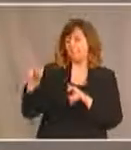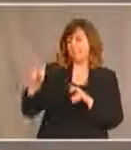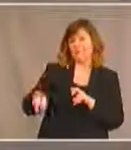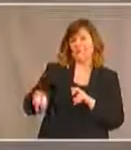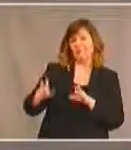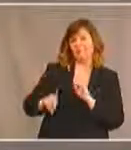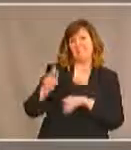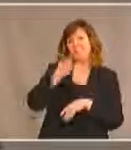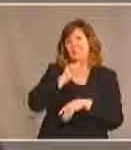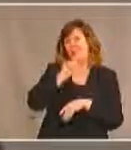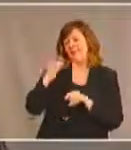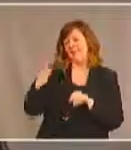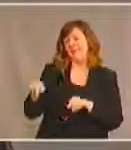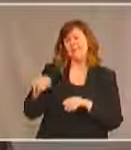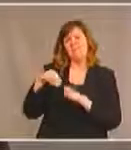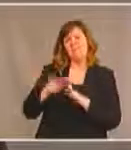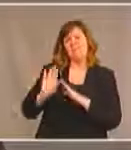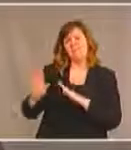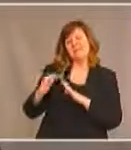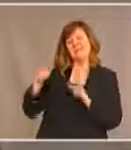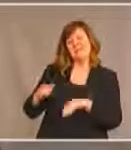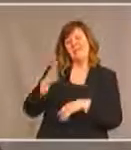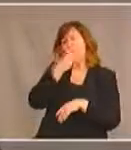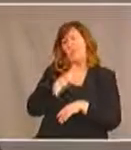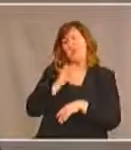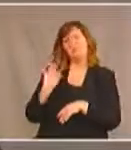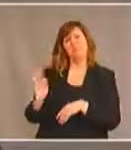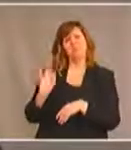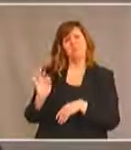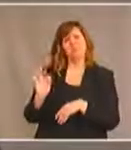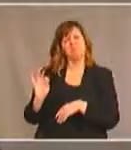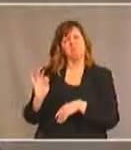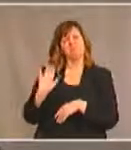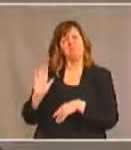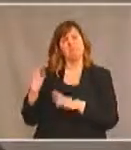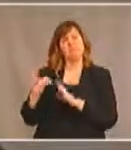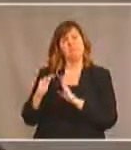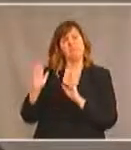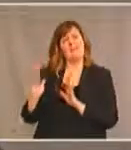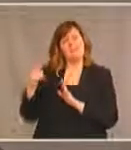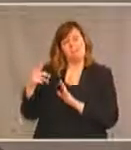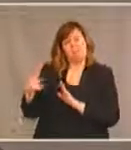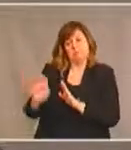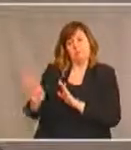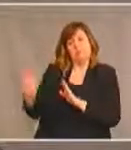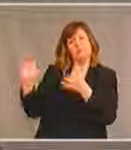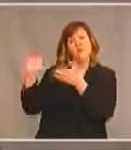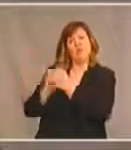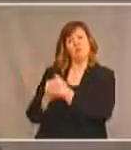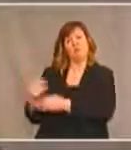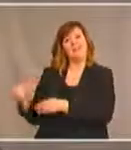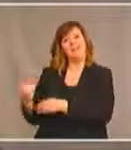qui dans sa très très belle maison c'était sa maison pour enfin pour elle et pour son mari